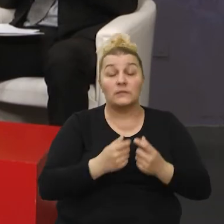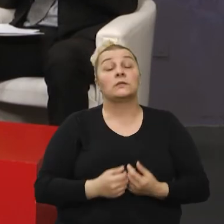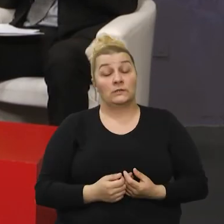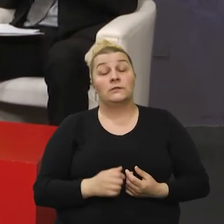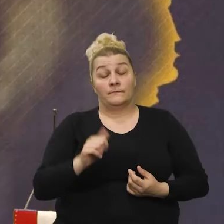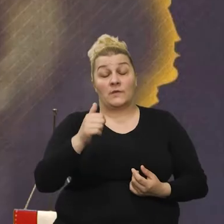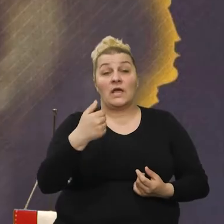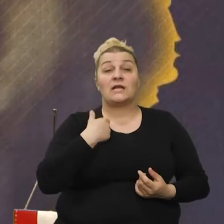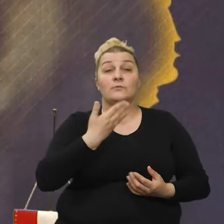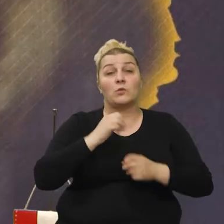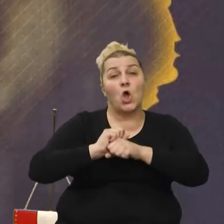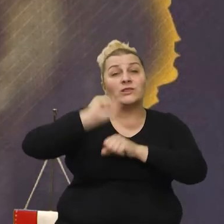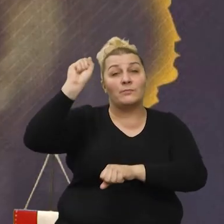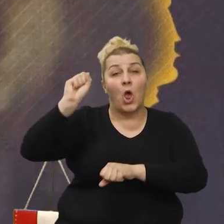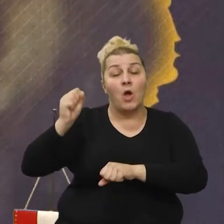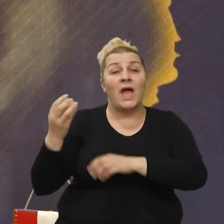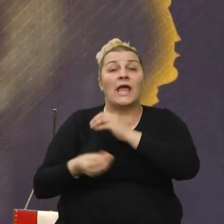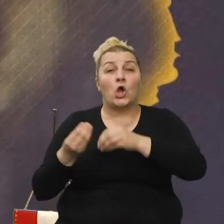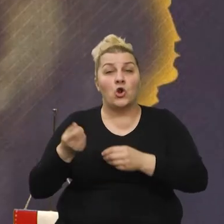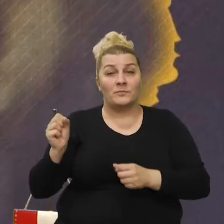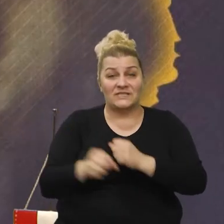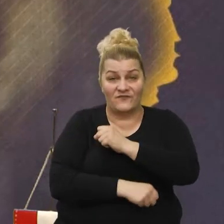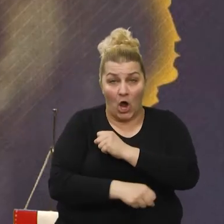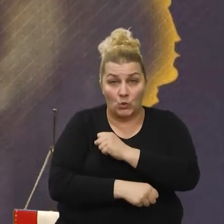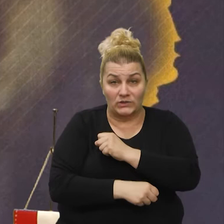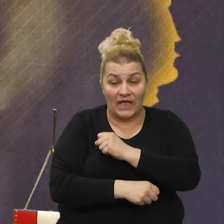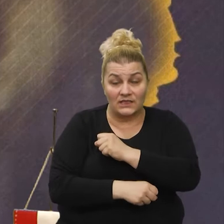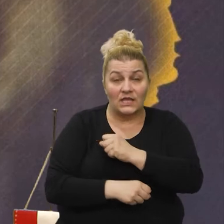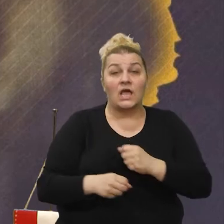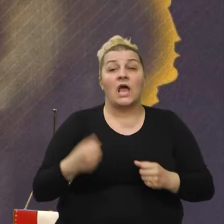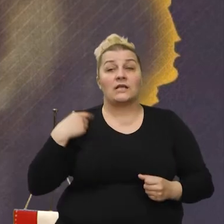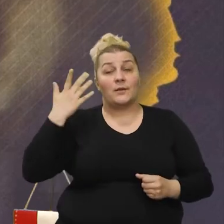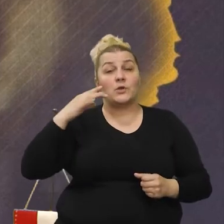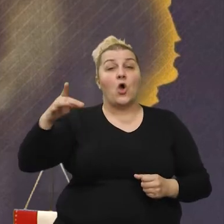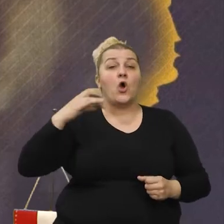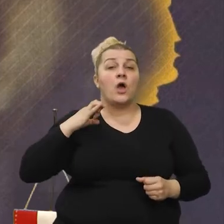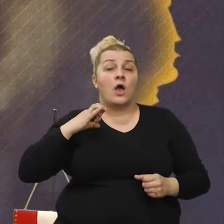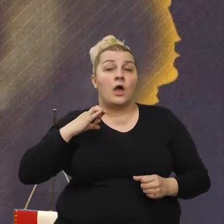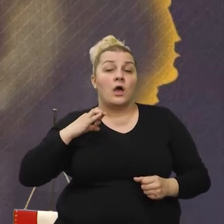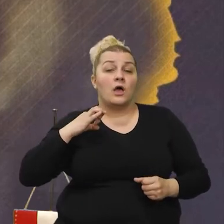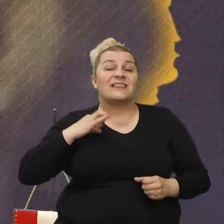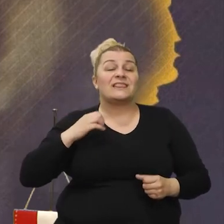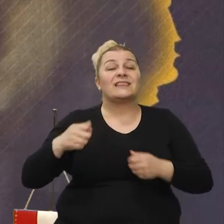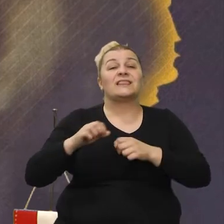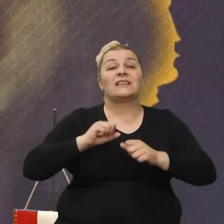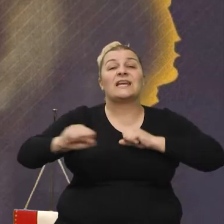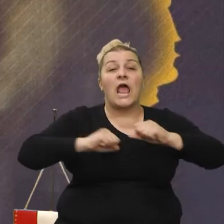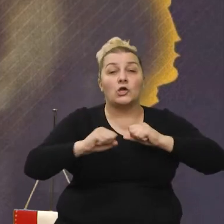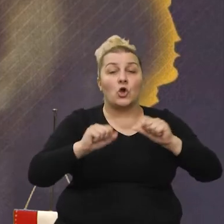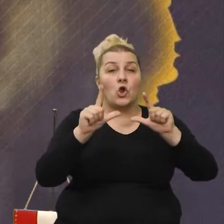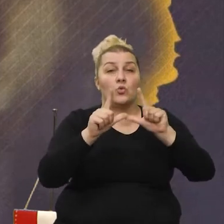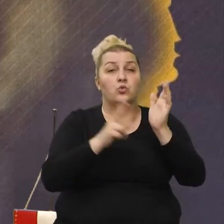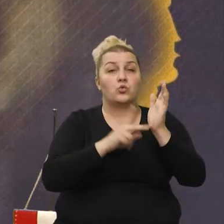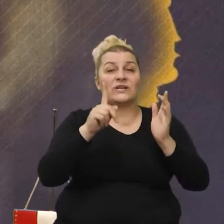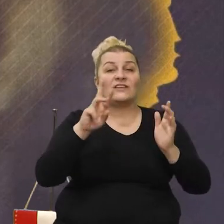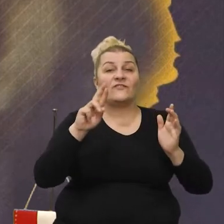sam dobio diplom u nekoj nomiji i ja sam, mene je rast zatekao na funkciji direktora univerzala. To